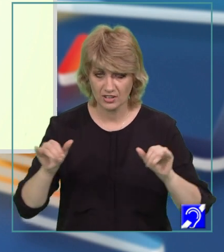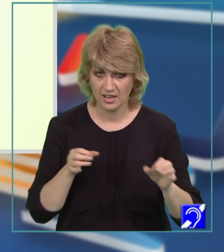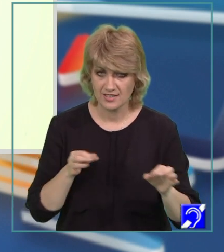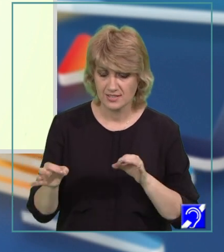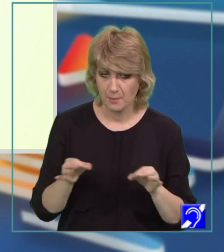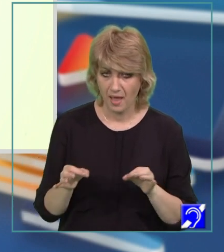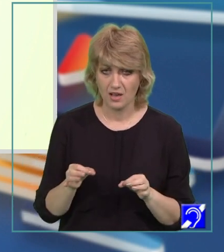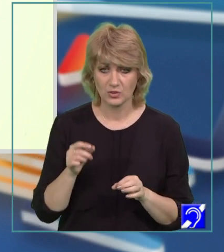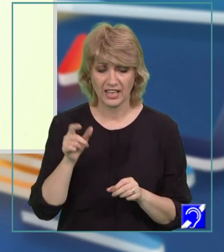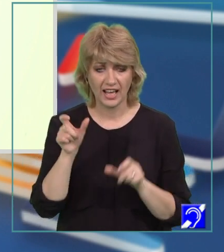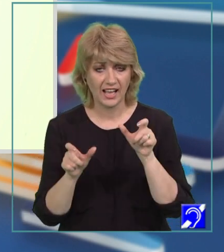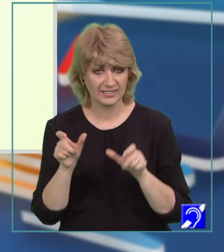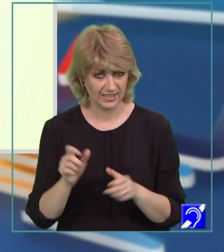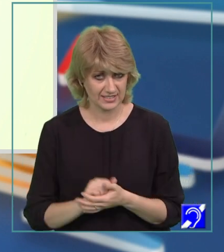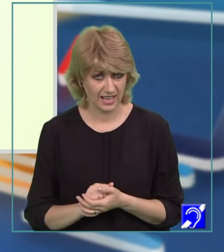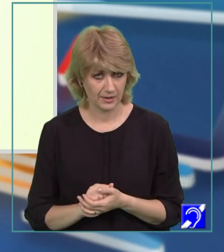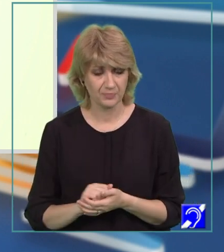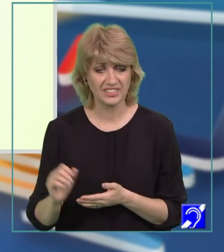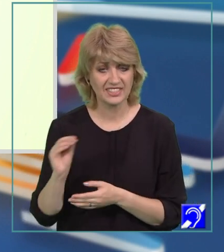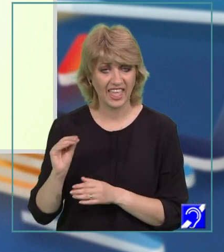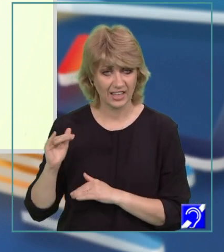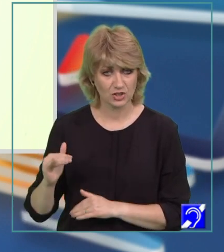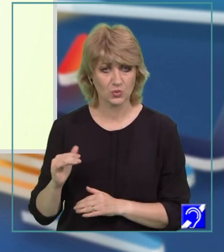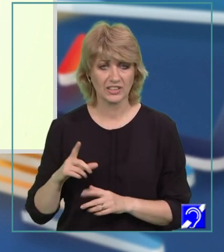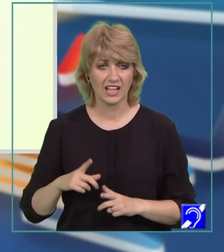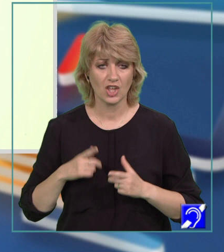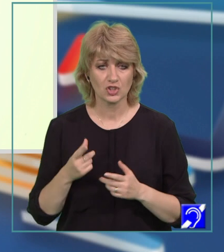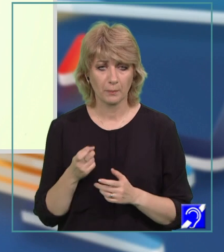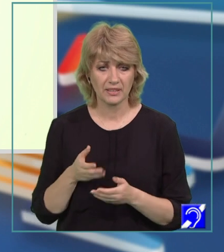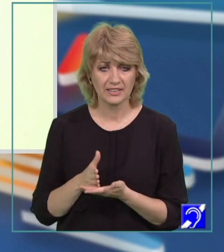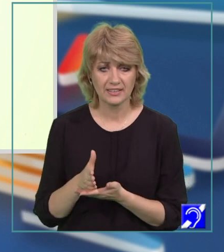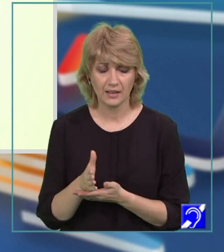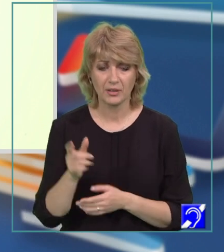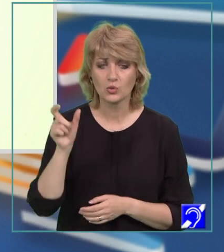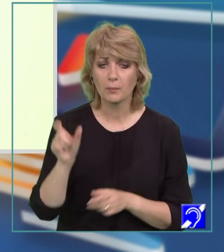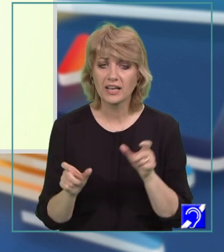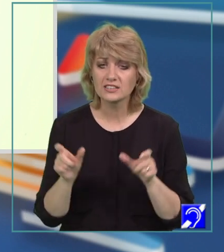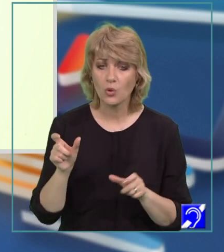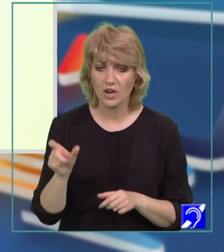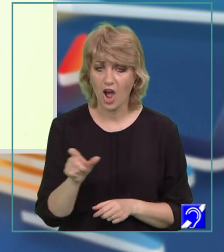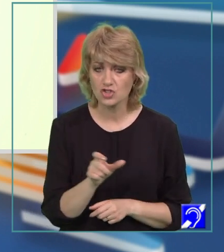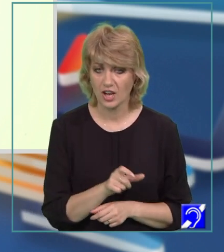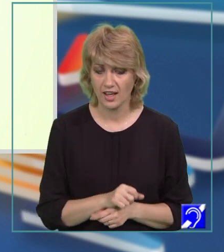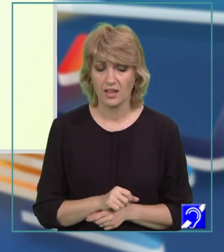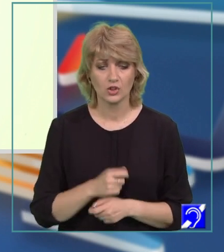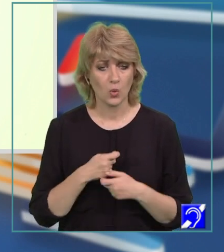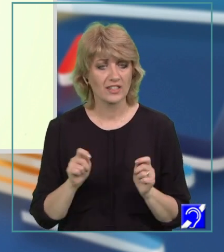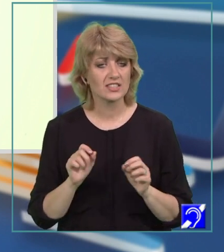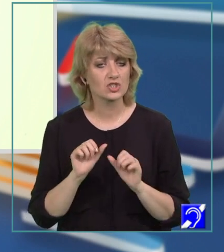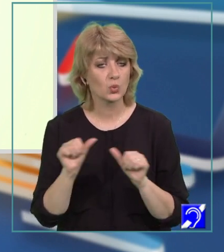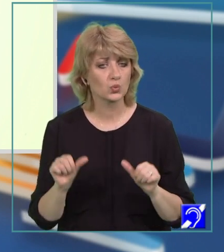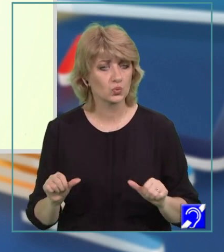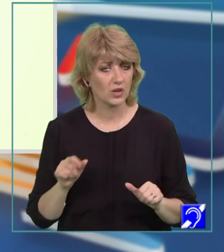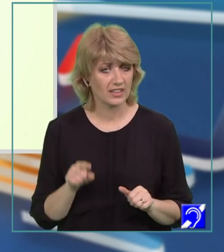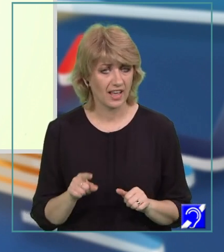unei caracterizări. Textul narrativ trăiește prin intermediul personajelor și toată structura sa este